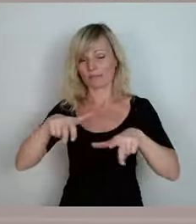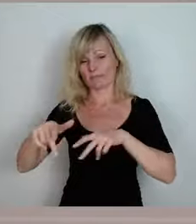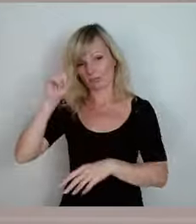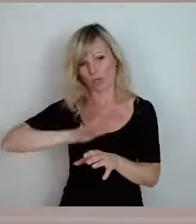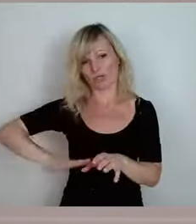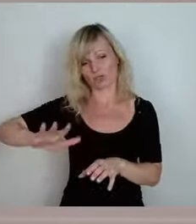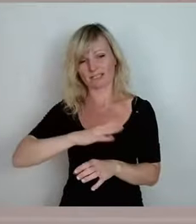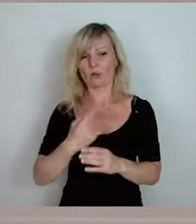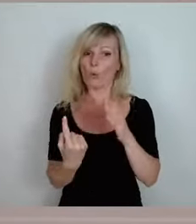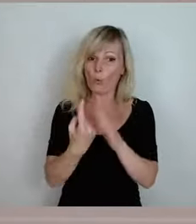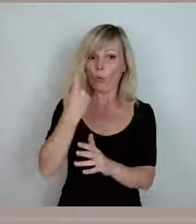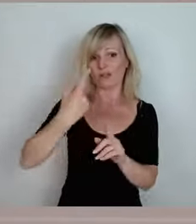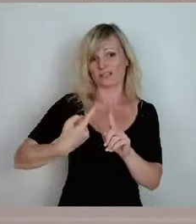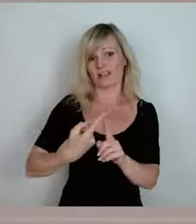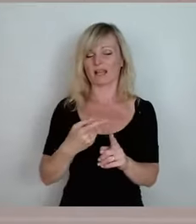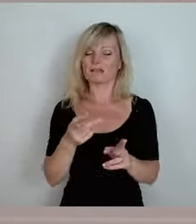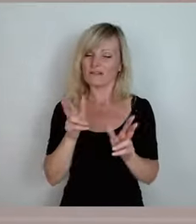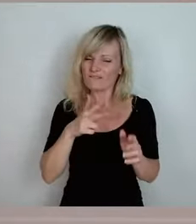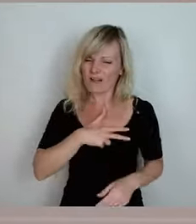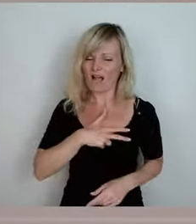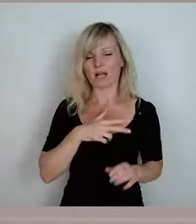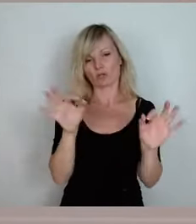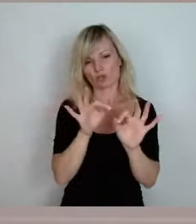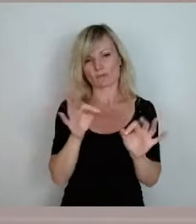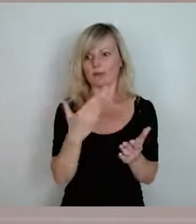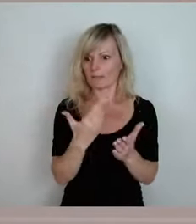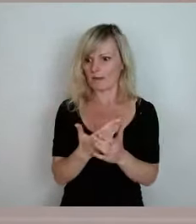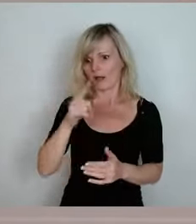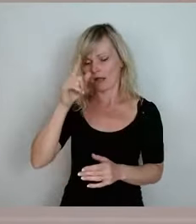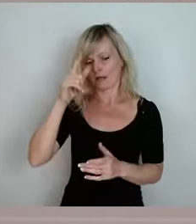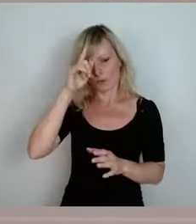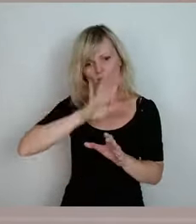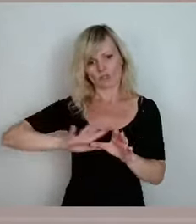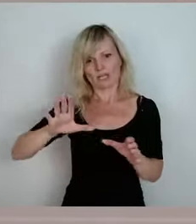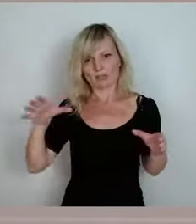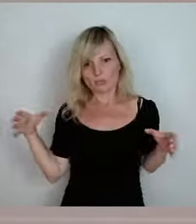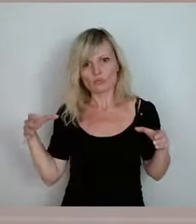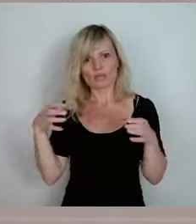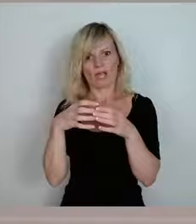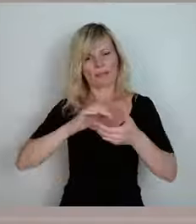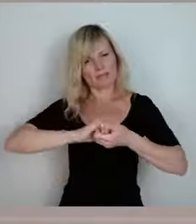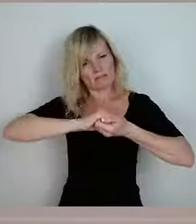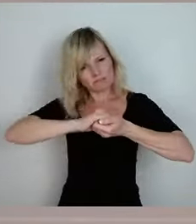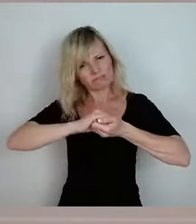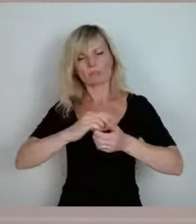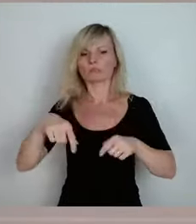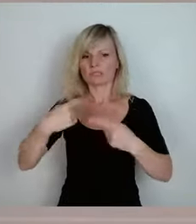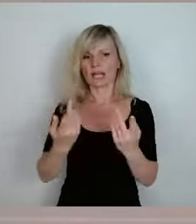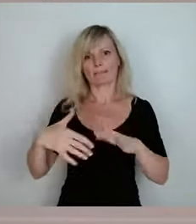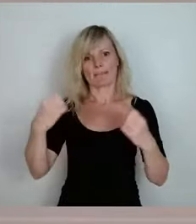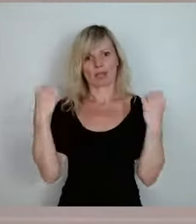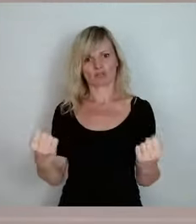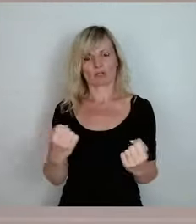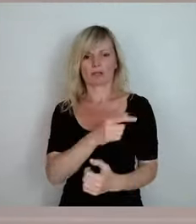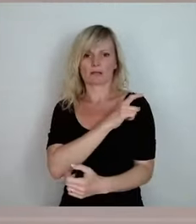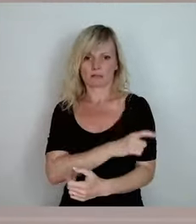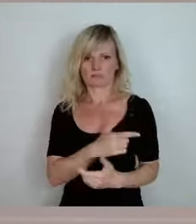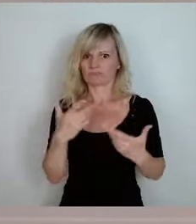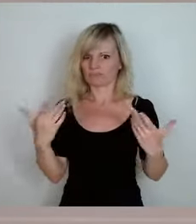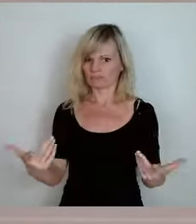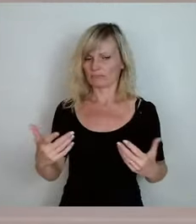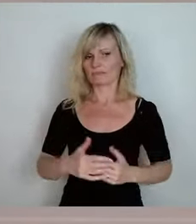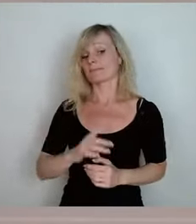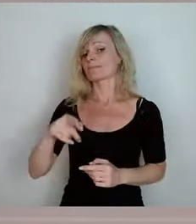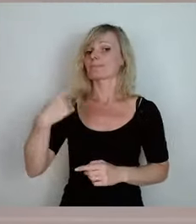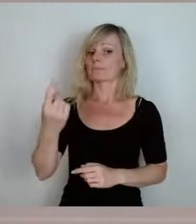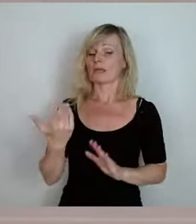wirklich furchtbar. Aber dieses Land hält zusammen. Und es macht uns stärker. Und wir werden danach auch wieder mehr